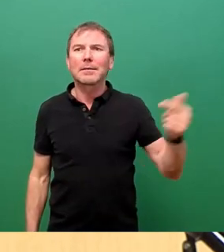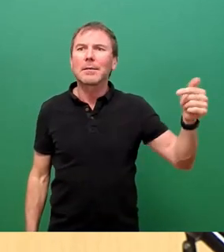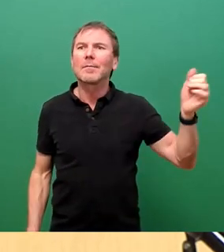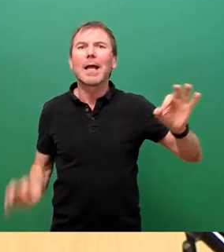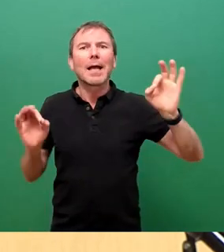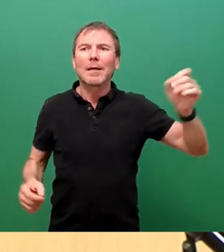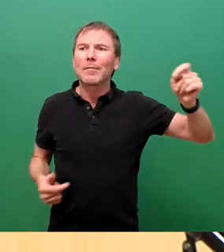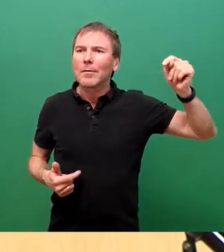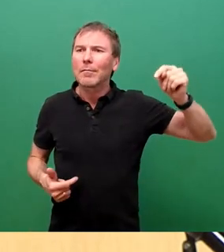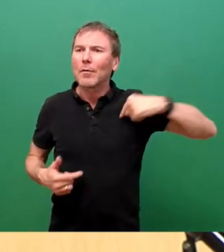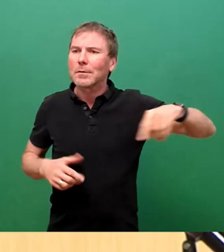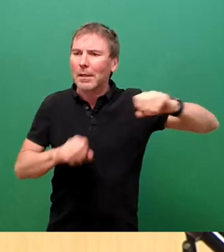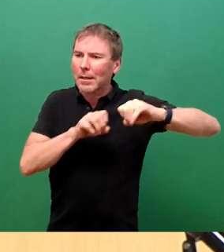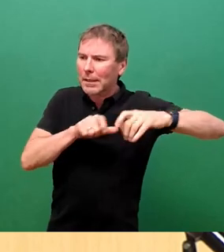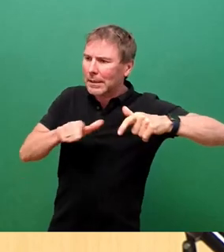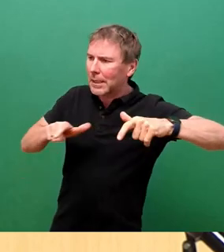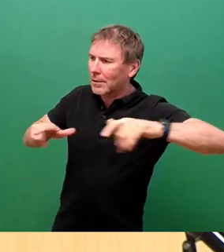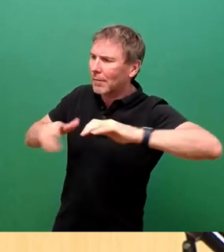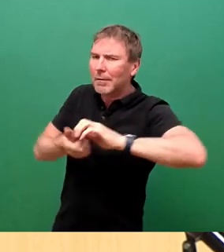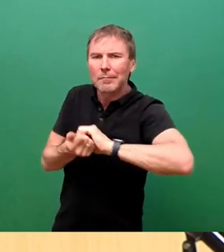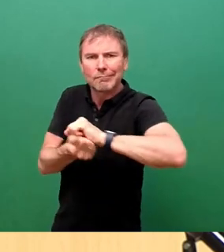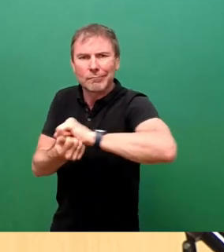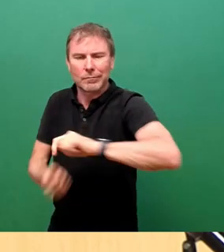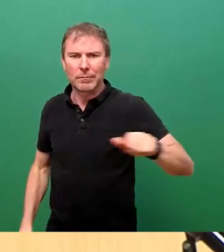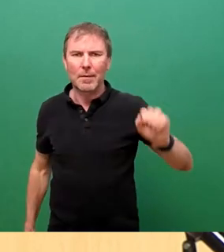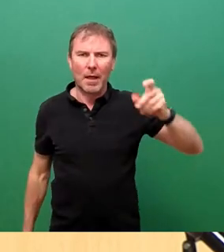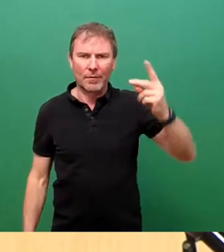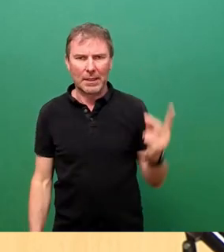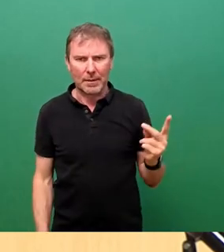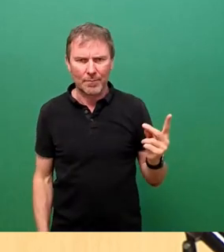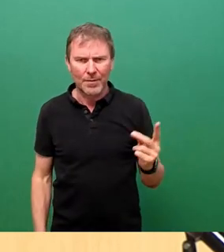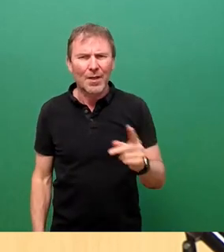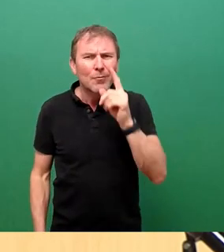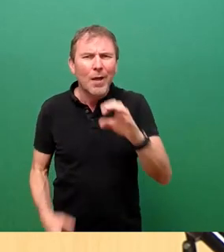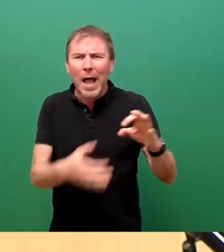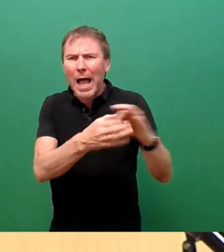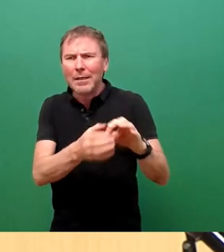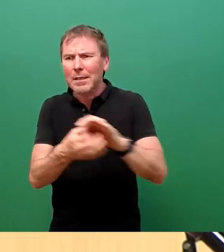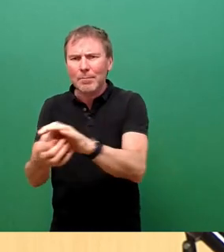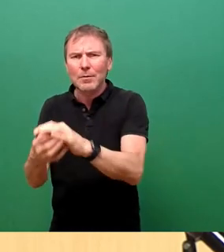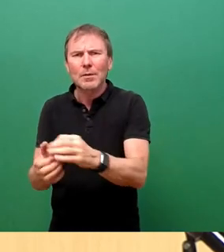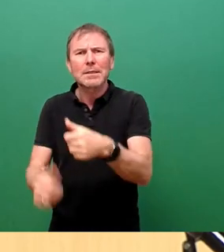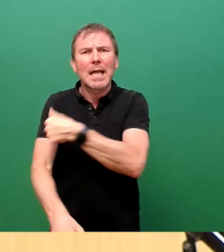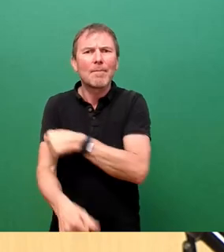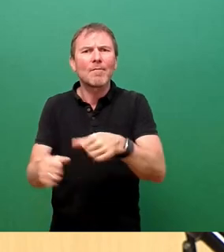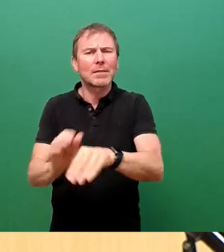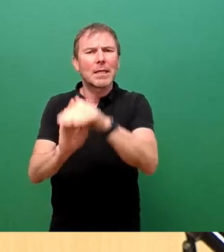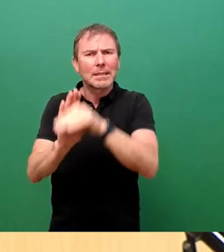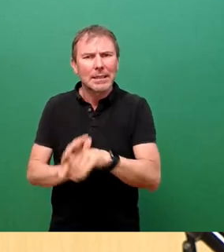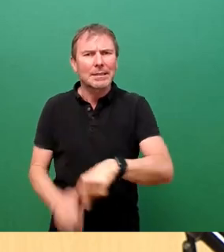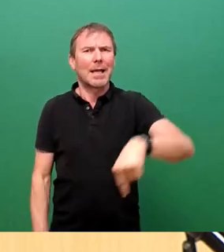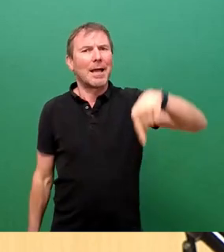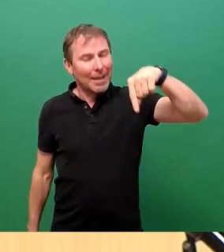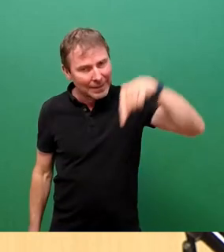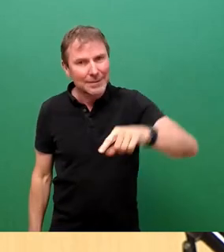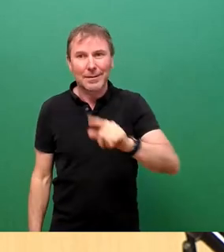Gemeinwesen, in unsere Demokratie. Die sich ein nur einrichtungsbezogenes Impfpflichtgesetz wird nun, und darin besteht